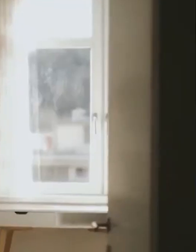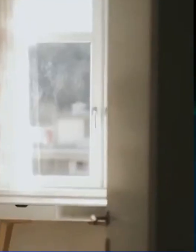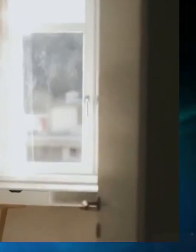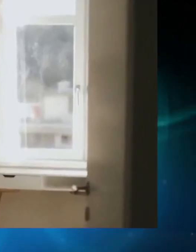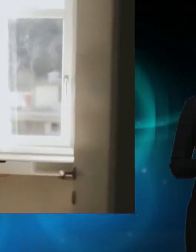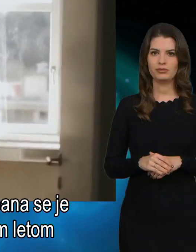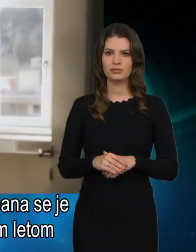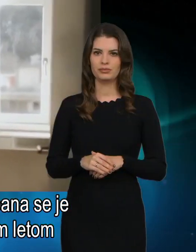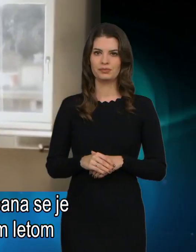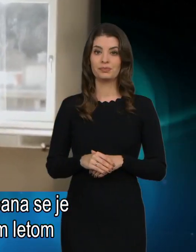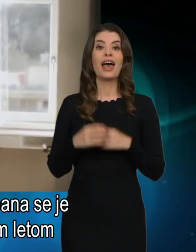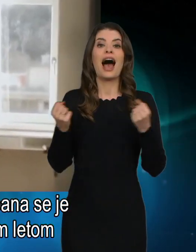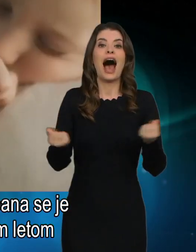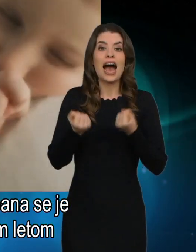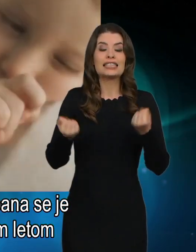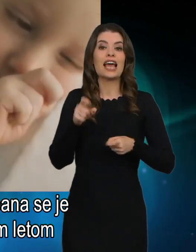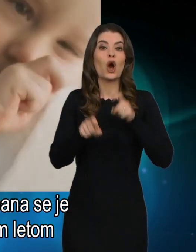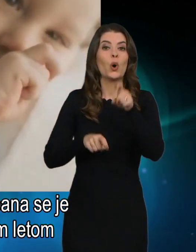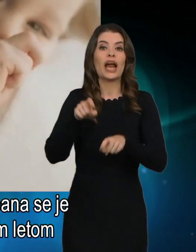Akcija Koraki za urbana